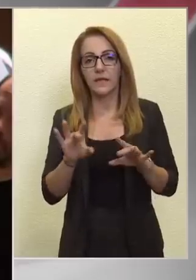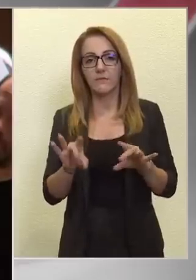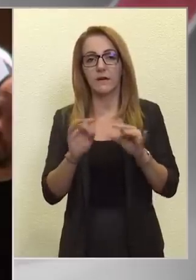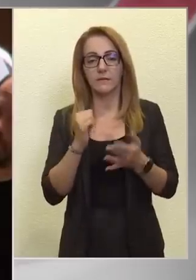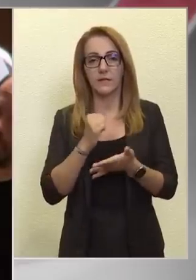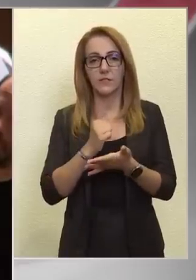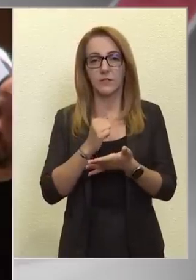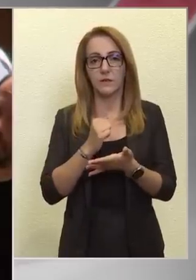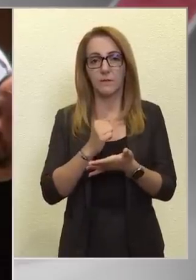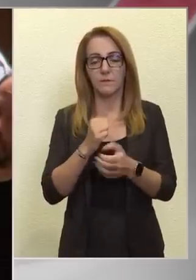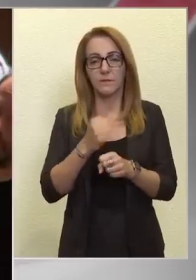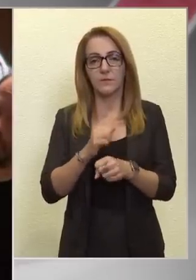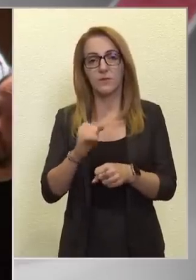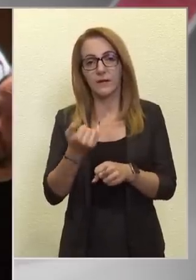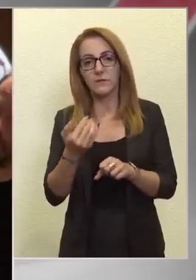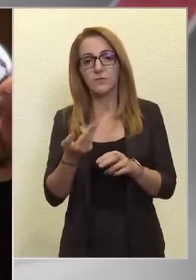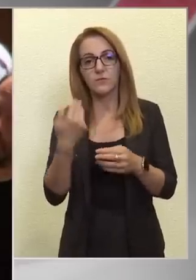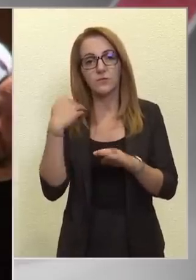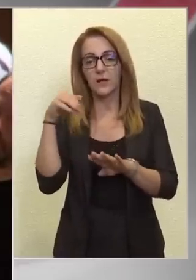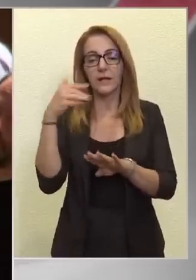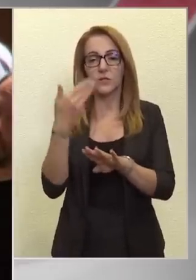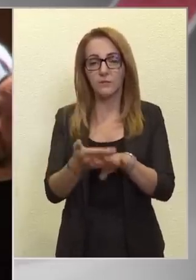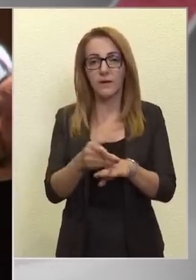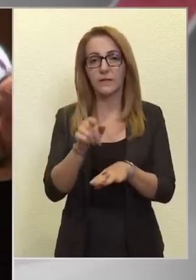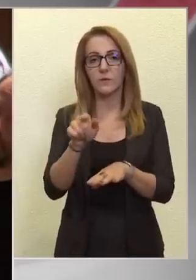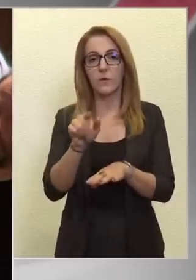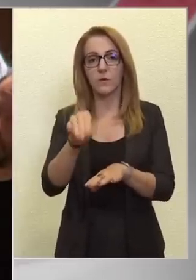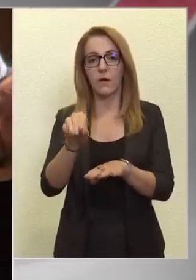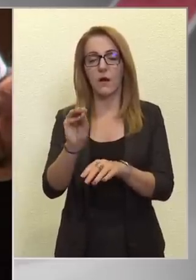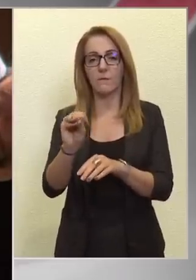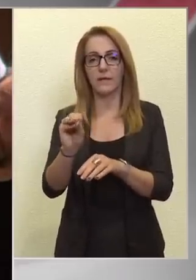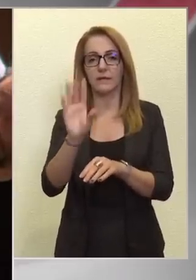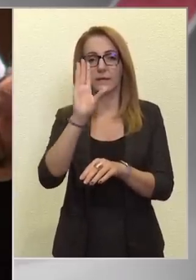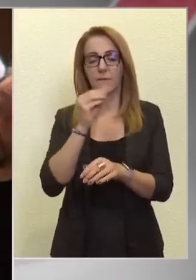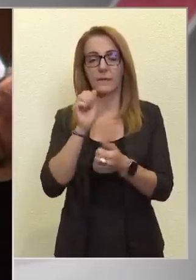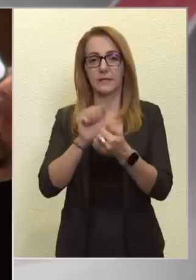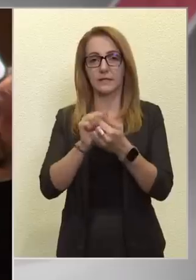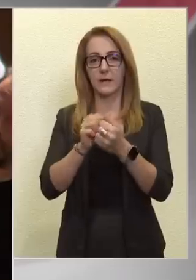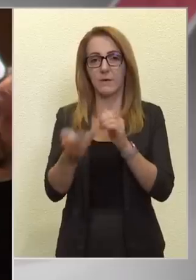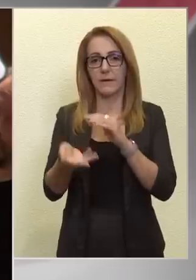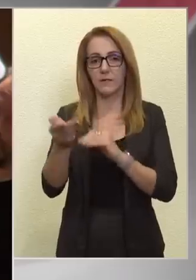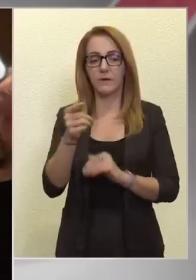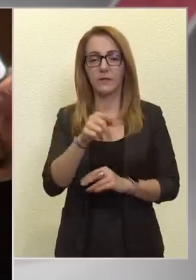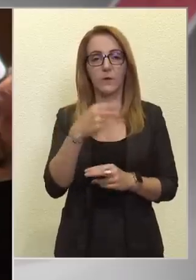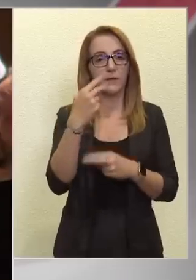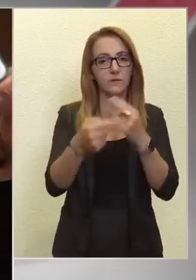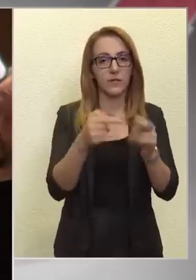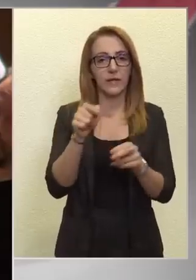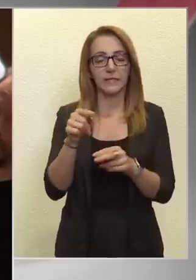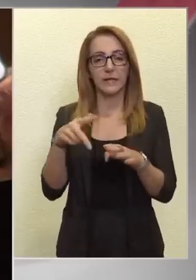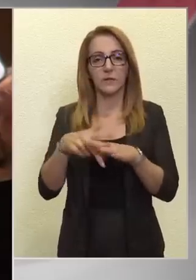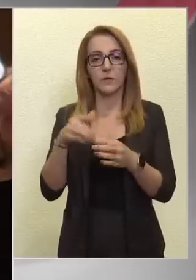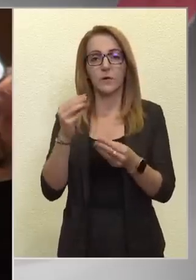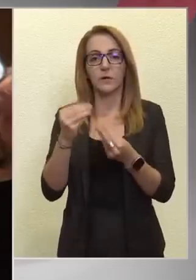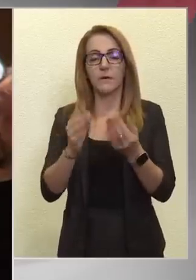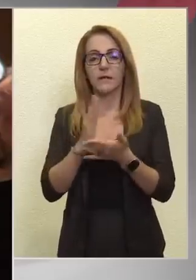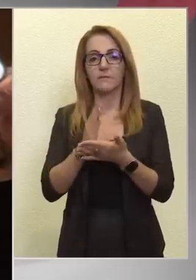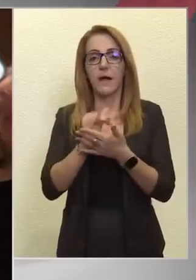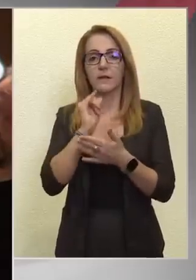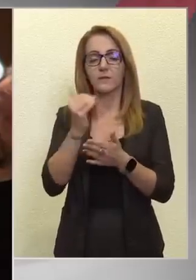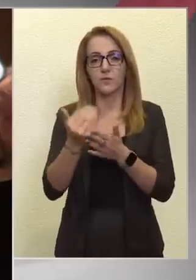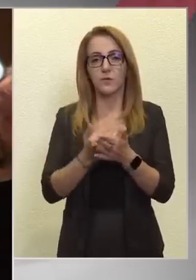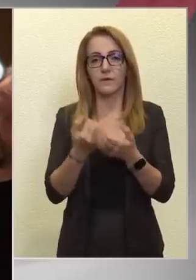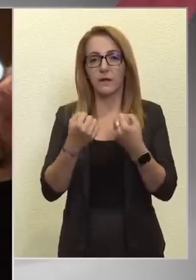választási bizottság is elismerte, hogy megemelkedett az oda bejelentett emberek száma, de azt mondta a bizottság, hogy ők nem vizsgálják ezeket a dolgokat, mert már nincsen erre törvényi